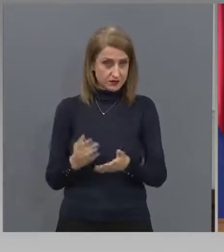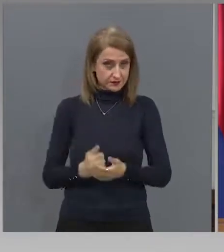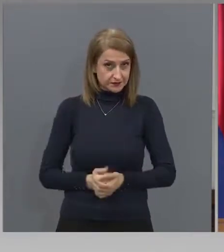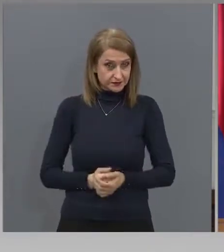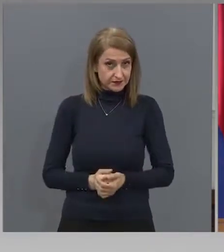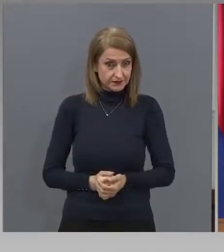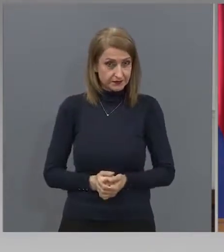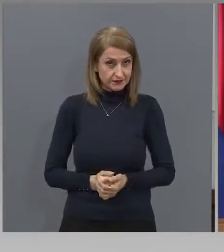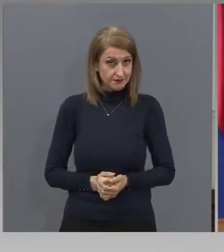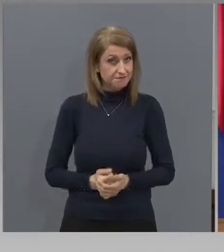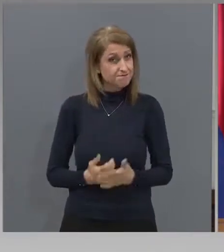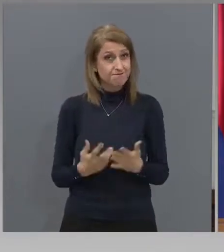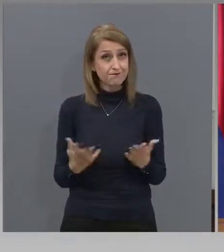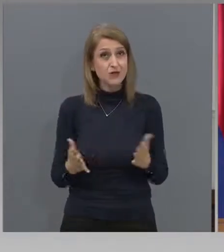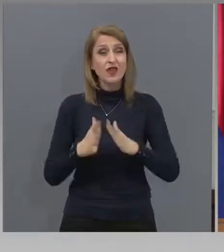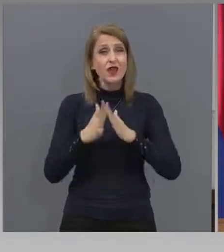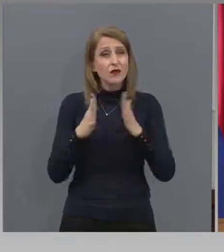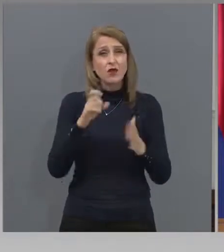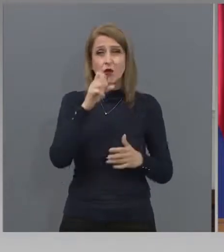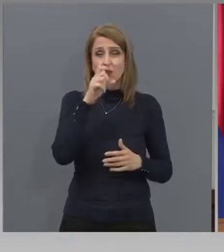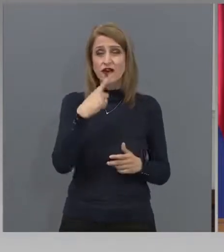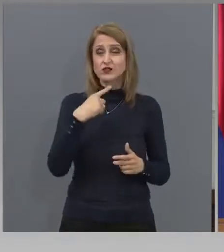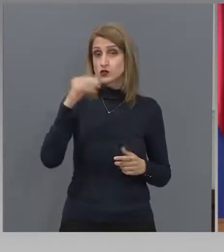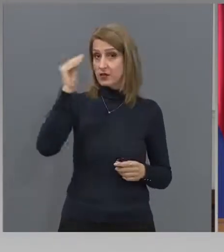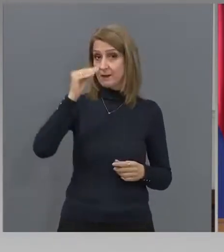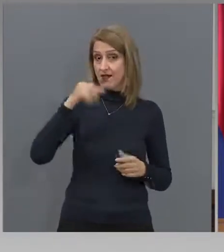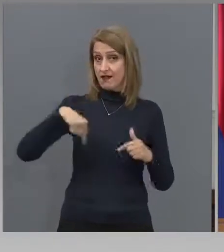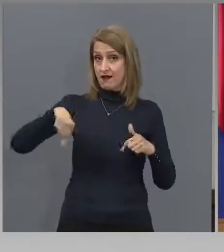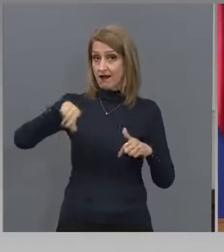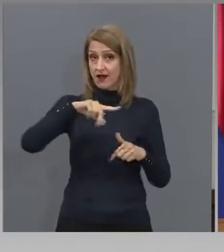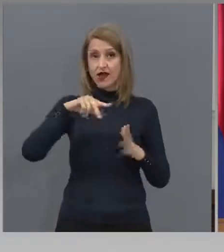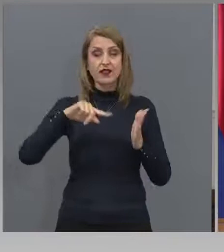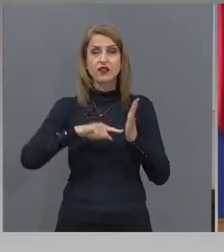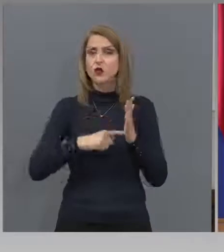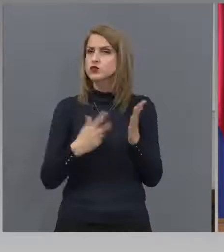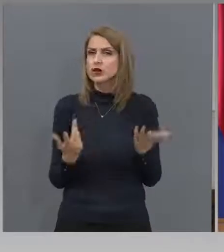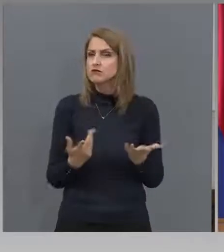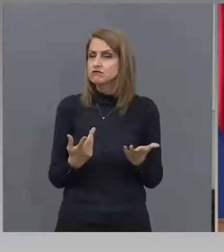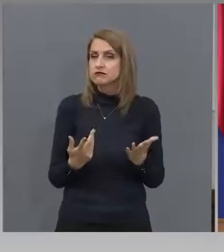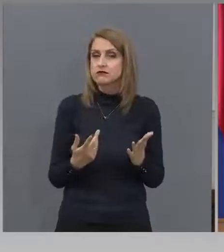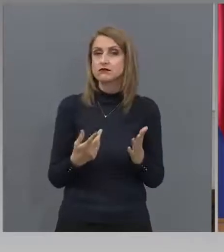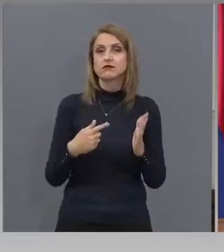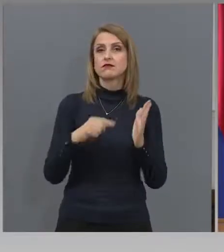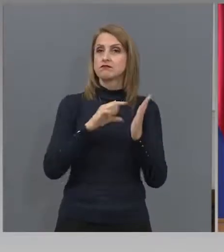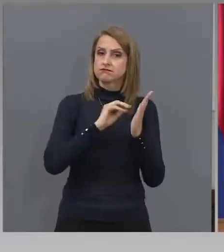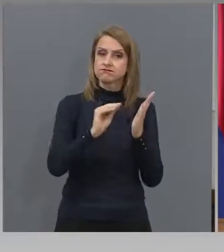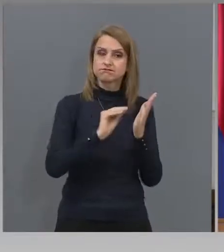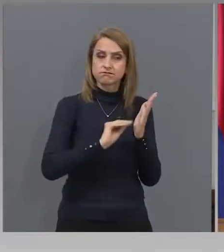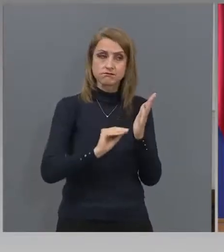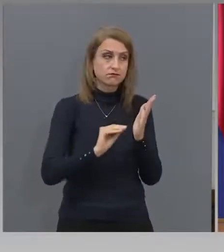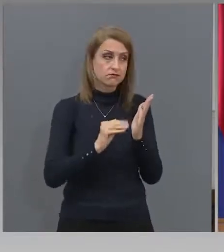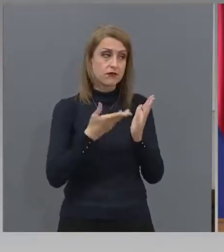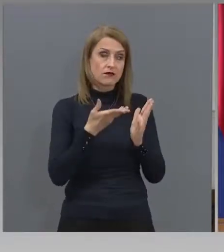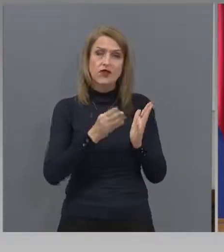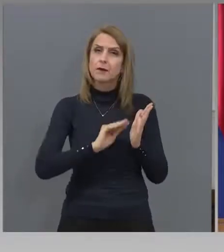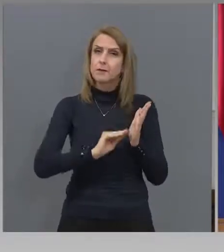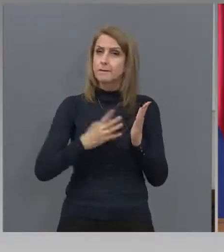Много важна за България точка, това, което се записа, това е